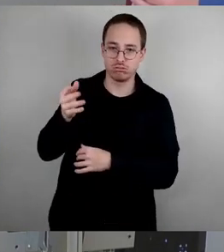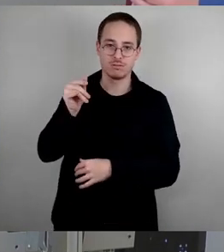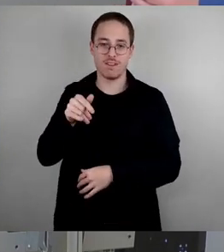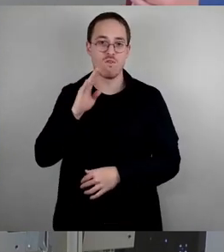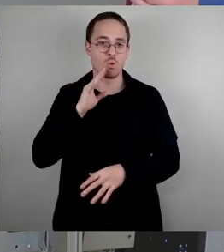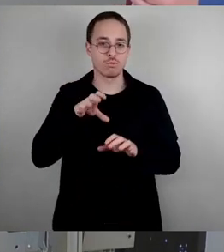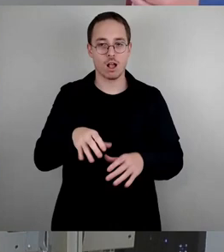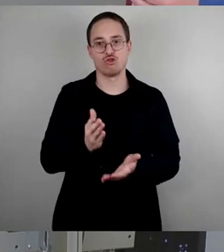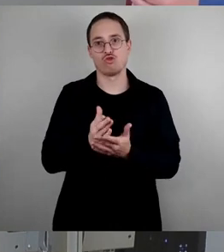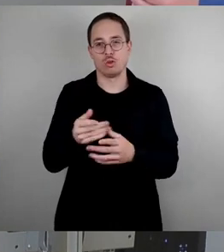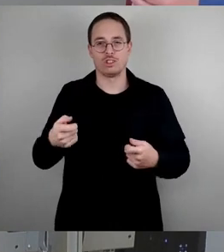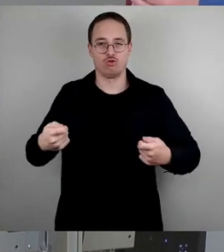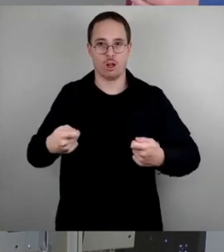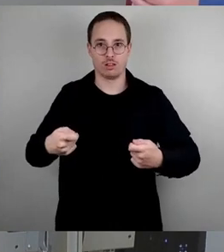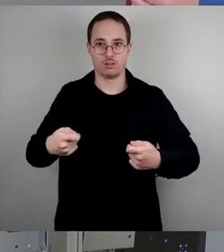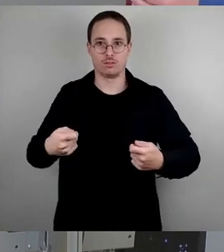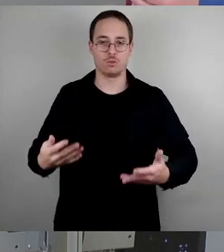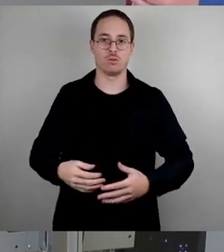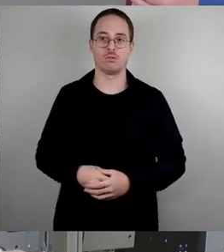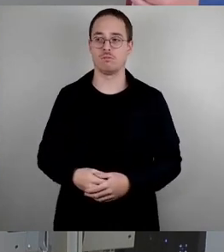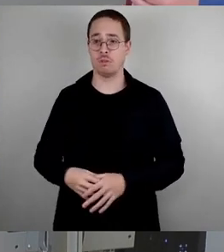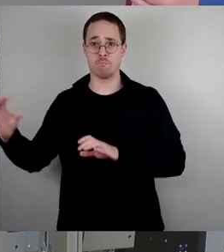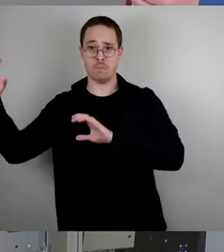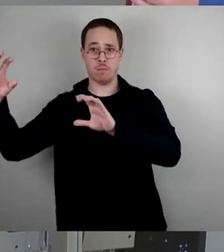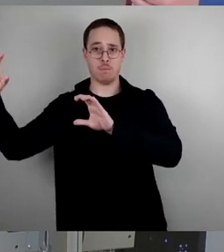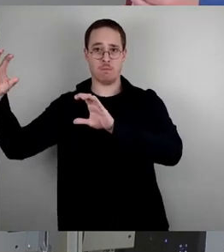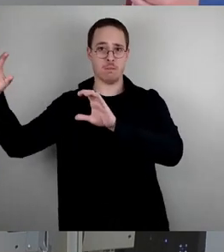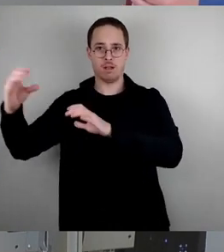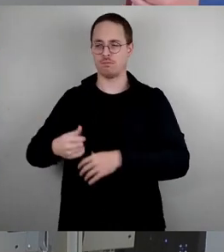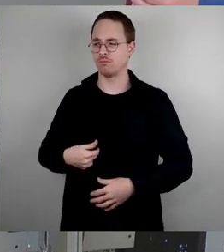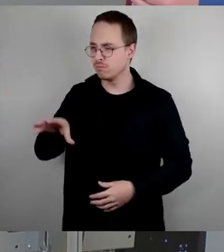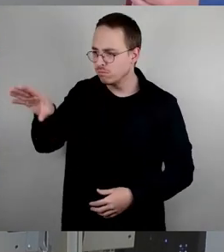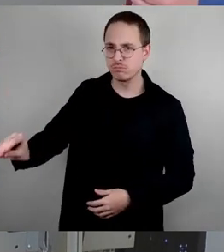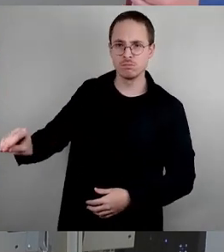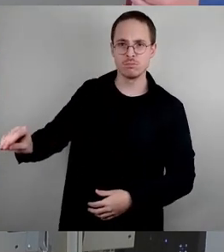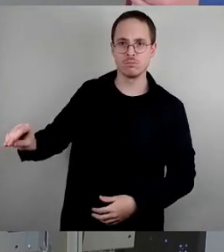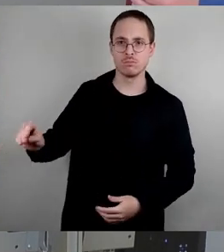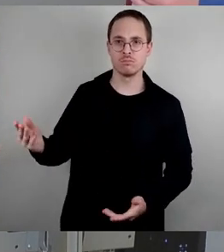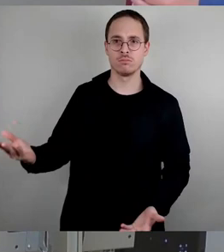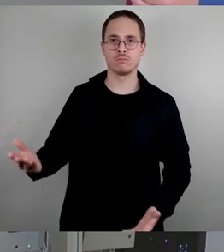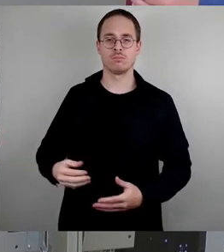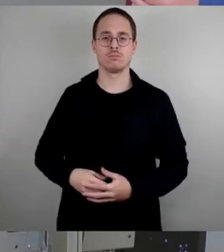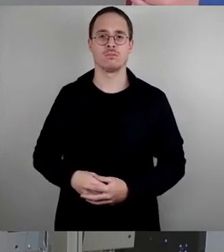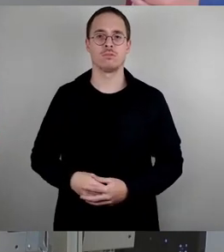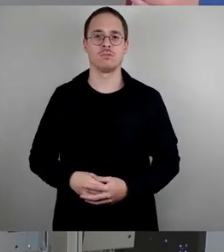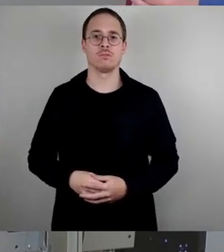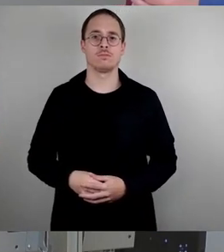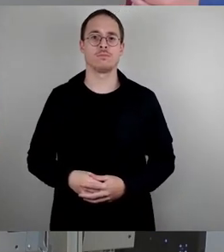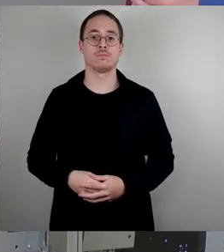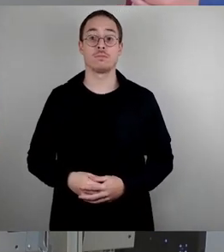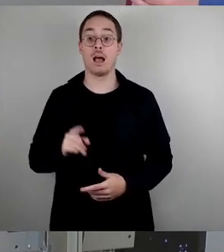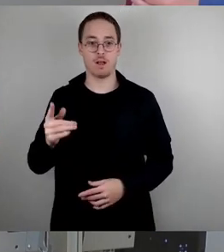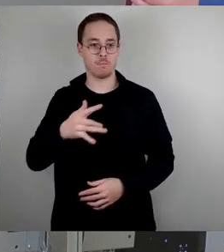es eben genau diejenigen, die dringend eine